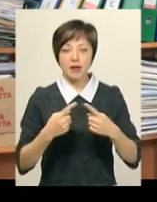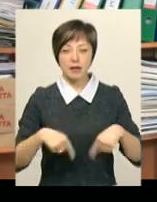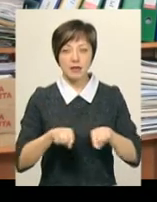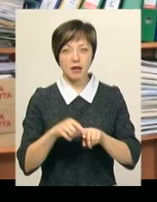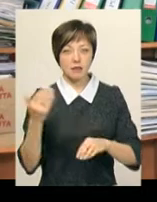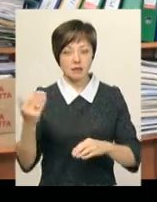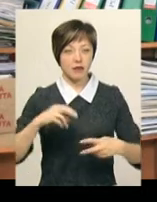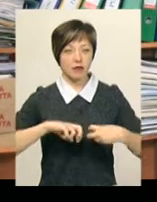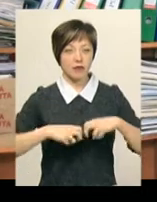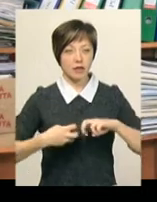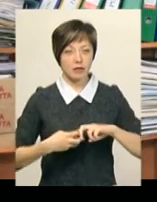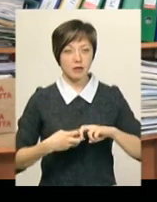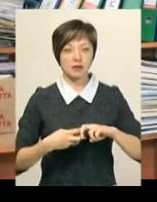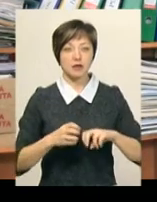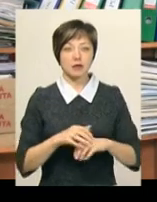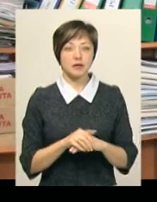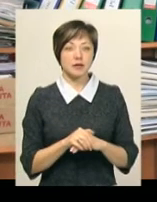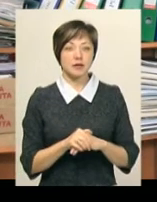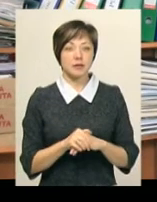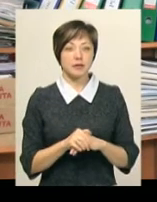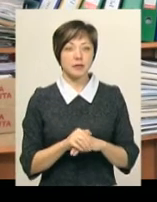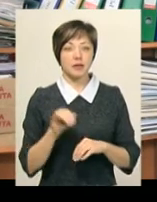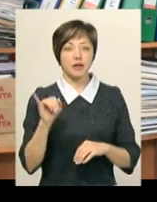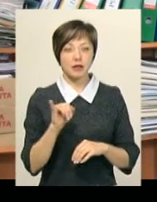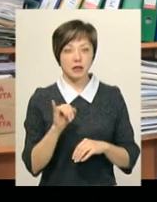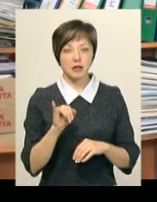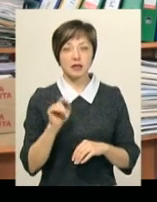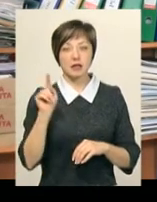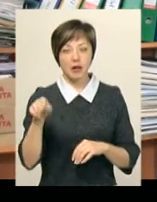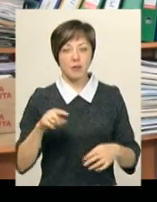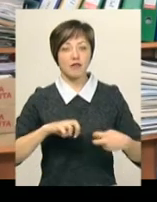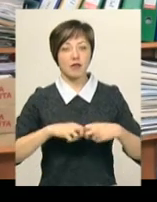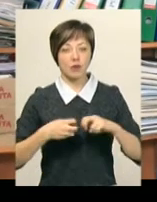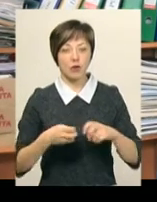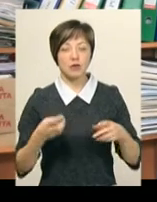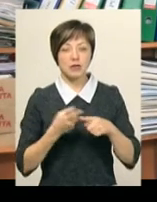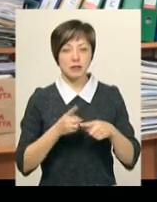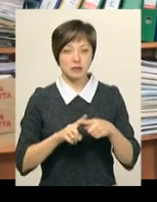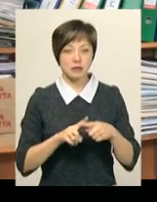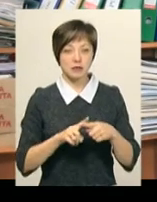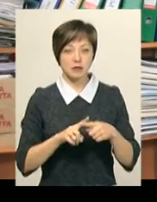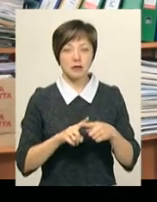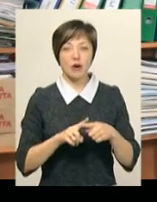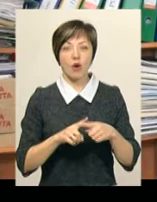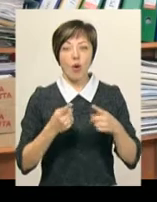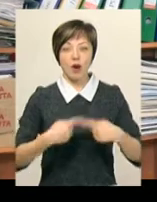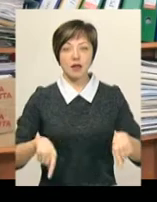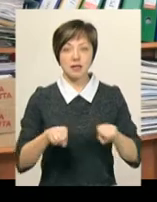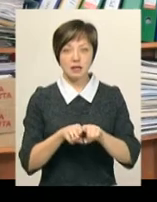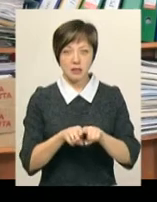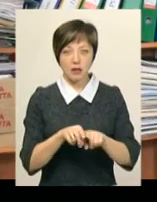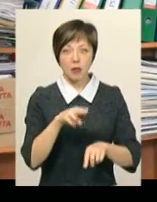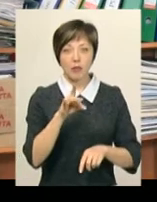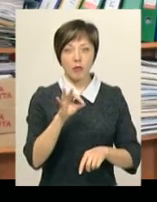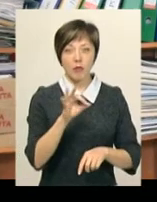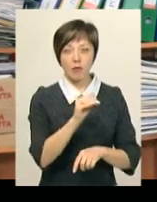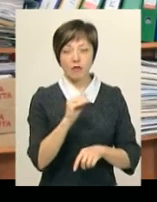Івано-Франківська, профгруп. І там же в Івано-Франківську організація профстейт